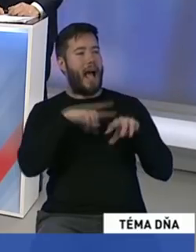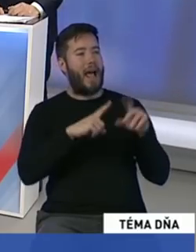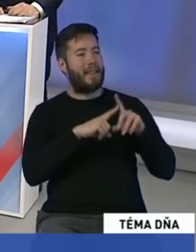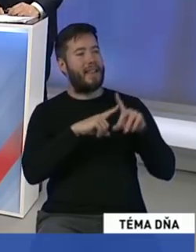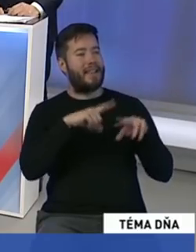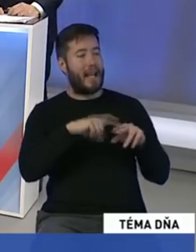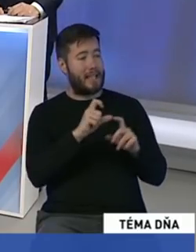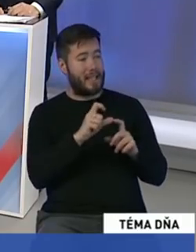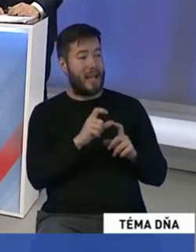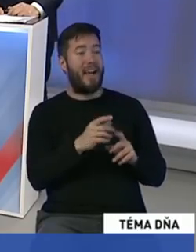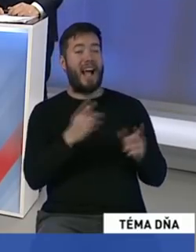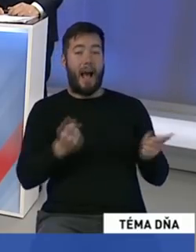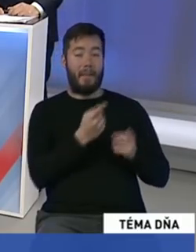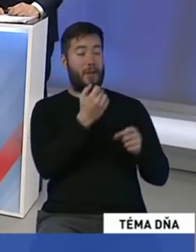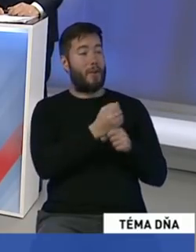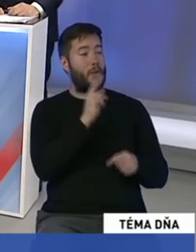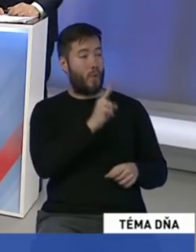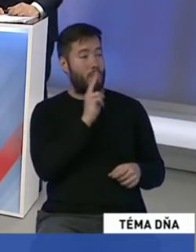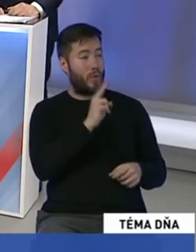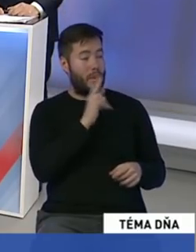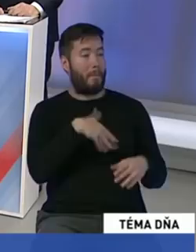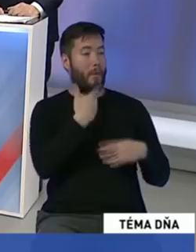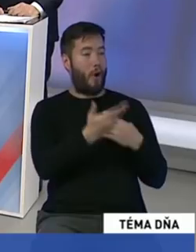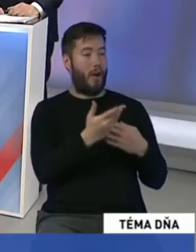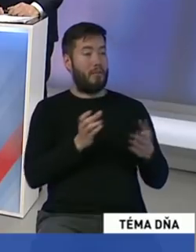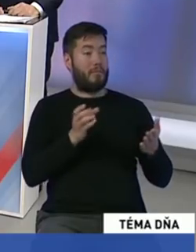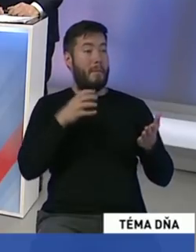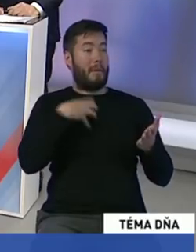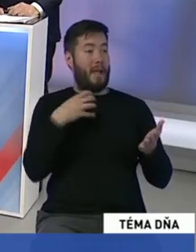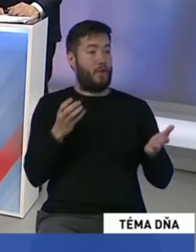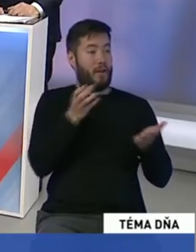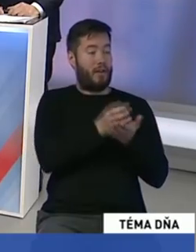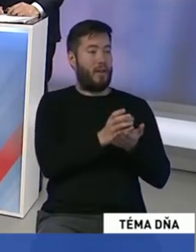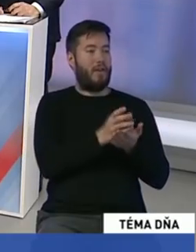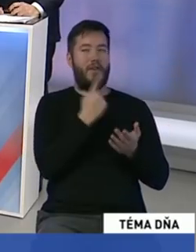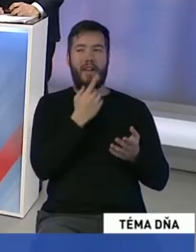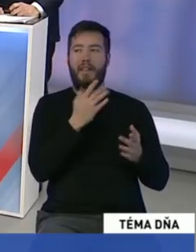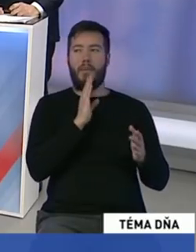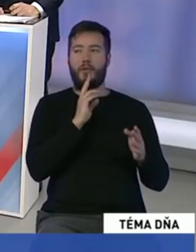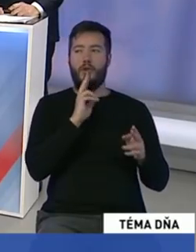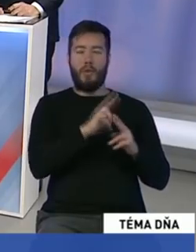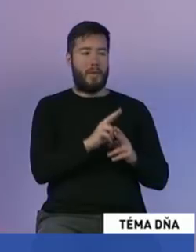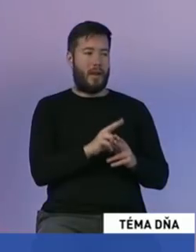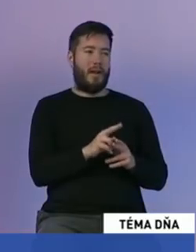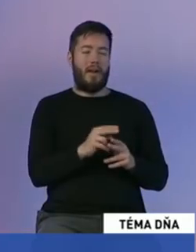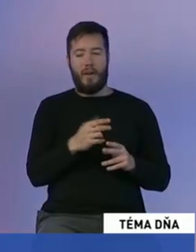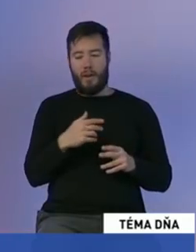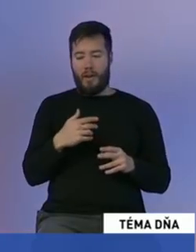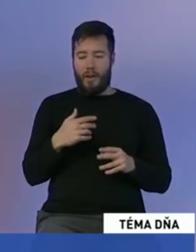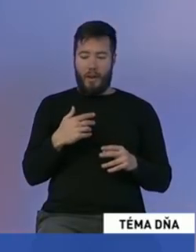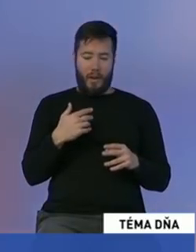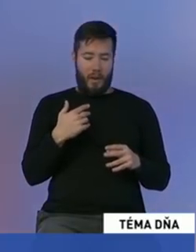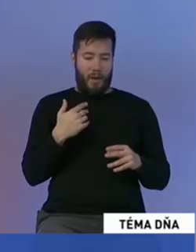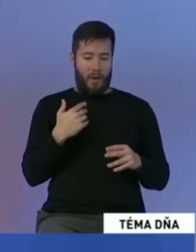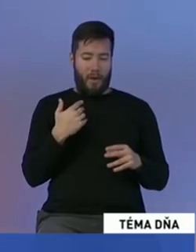tvrdili, že ich nemôžete úplne splniť. Prečo ste takto zavádzali možno voličov? Oh, veľmi ťažká otázka na načiatok. Nešlo len o